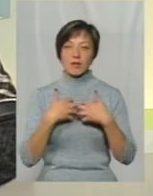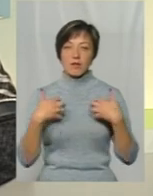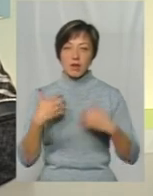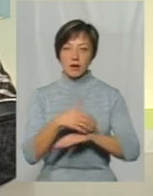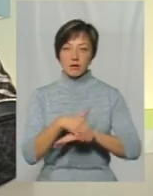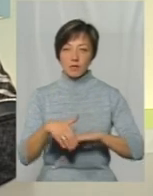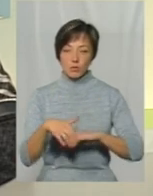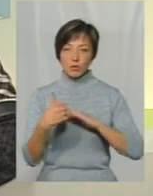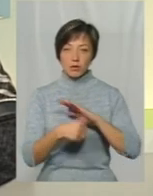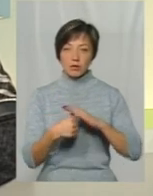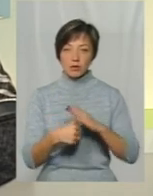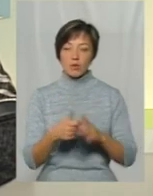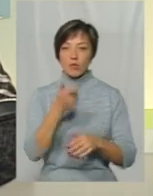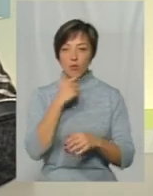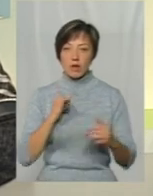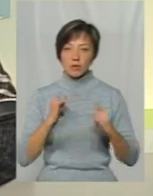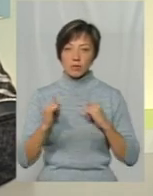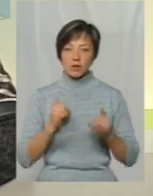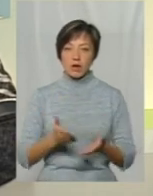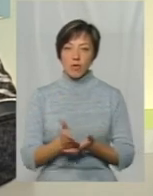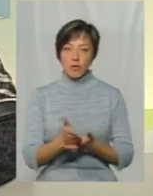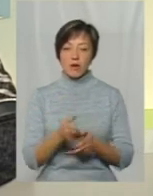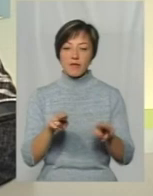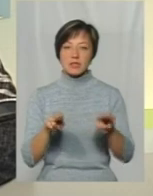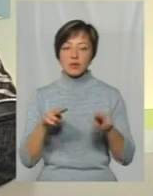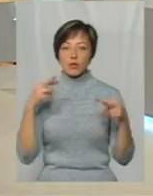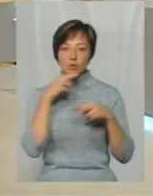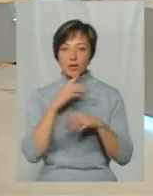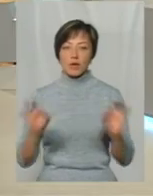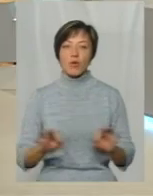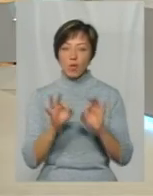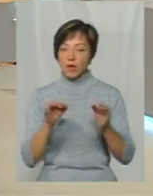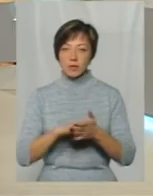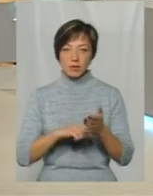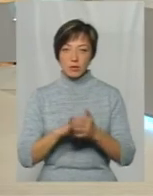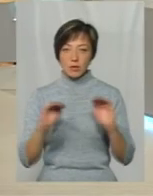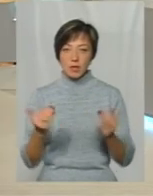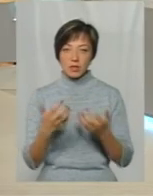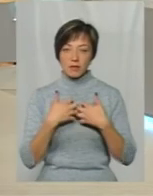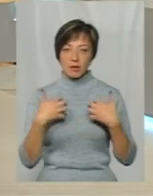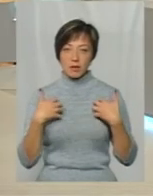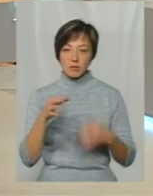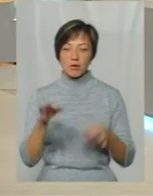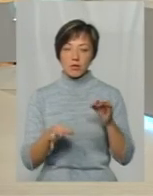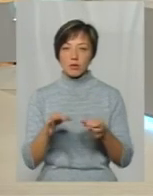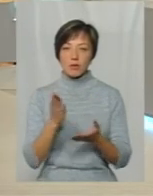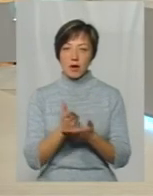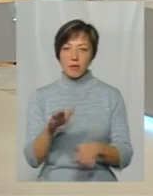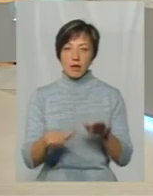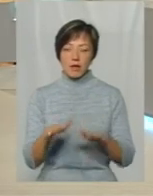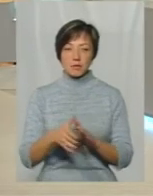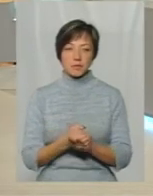вуличних тварин Гуманним шляхом Відстріли, отрути ніколи не призведуть до зменшення тварин Природа має баланс